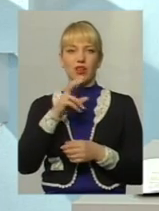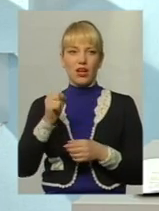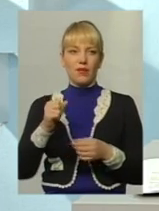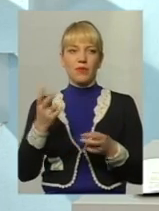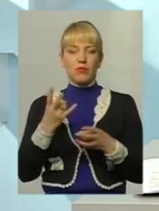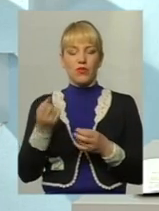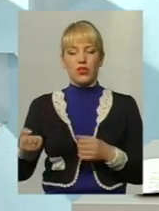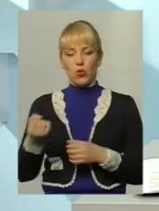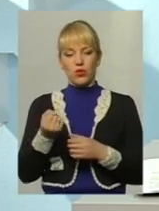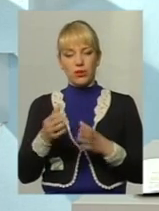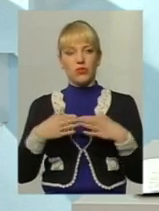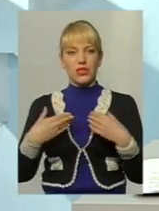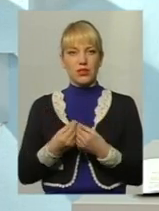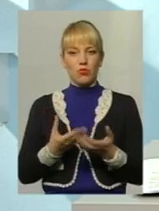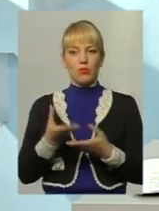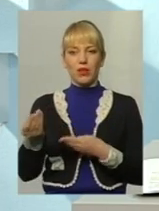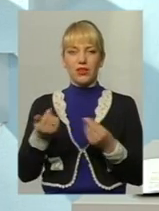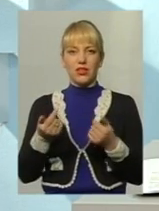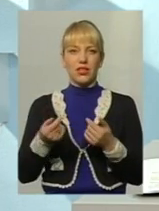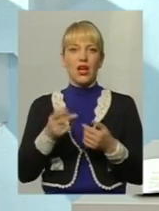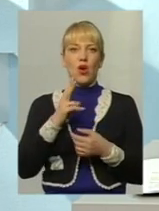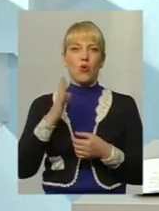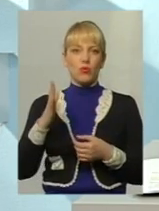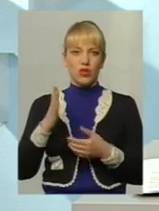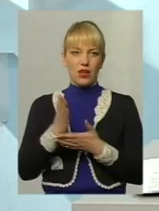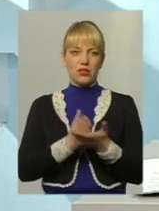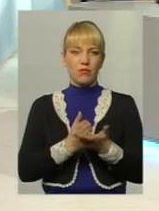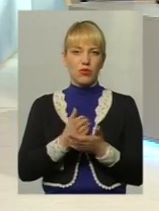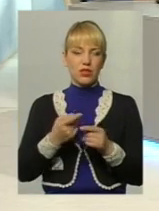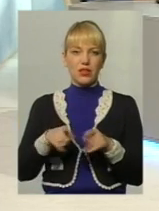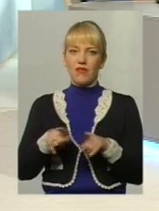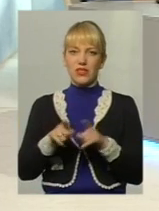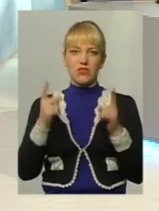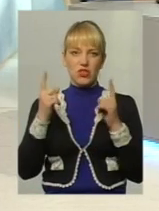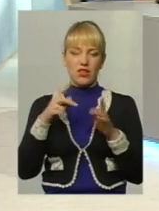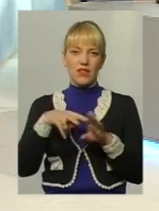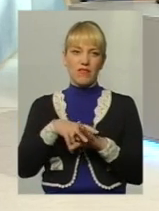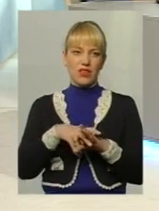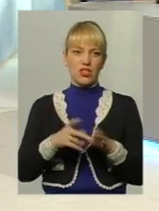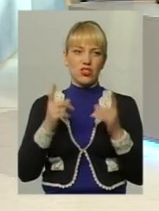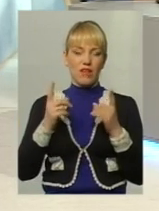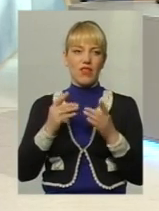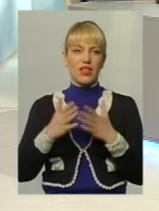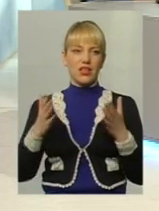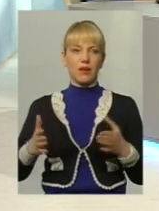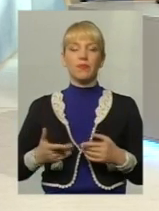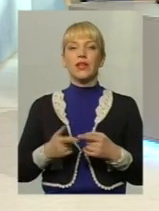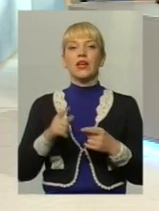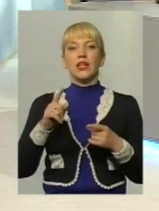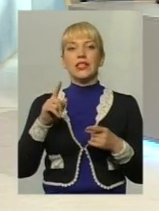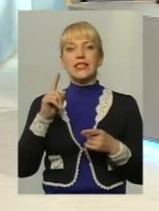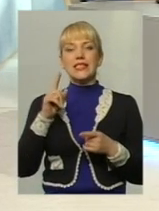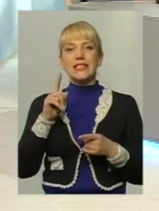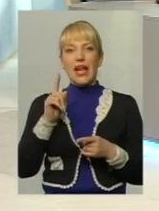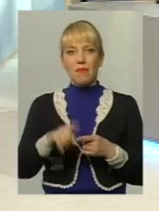само утримувати сім'ю, платити ті ж комунальні послуги. Надзвичайне навантаження велике. Власне, саме